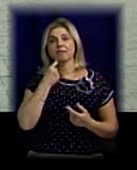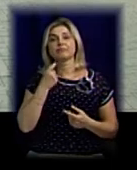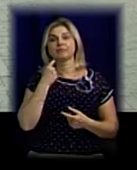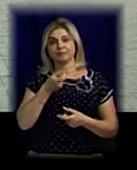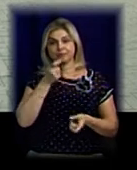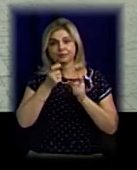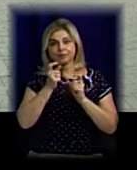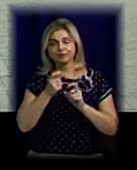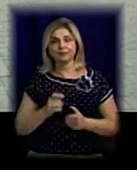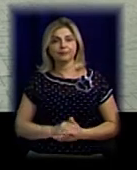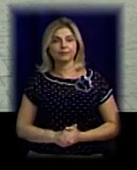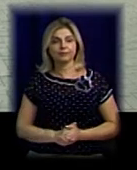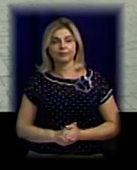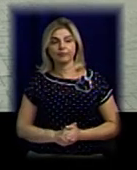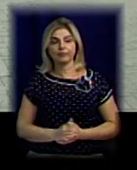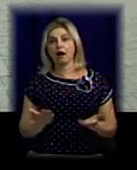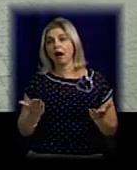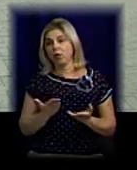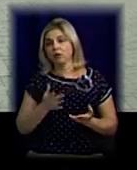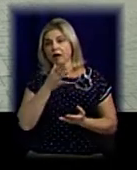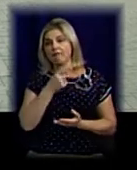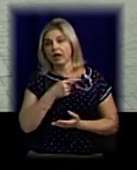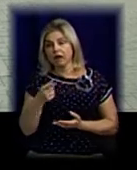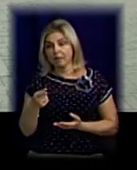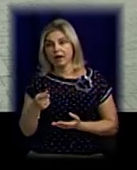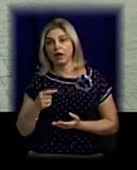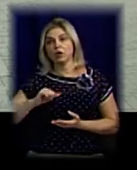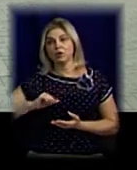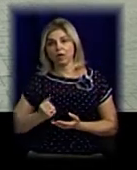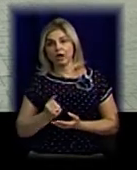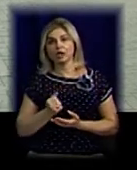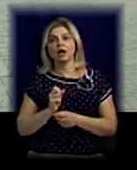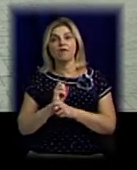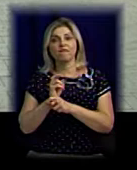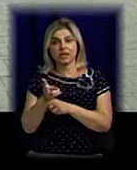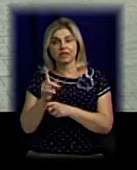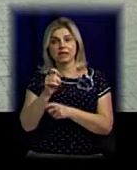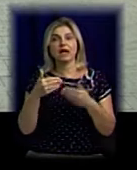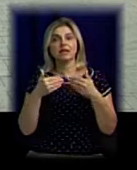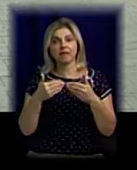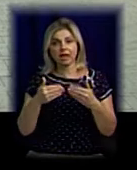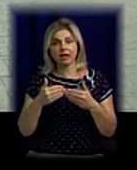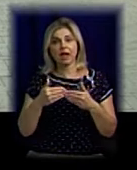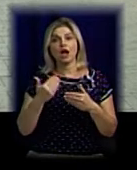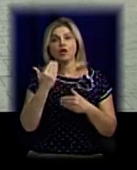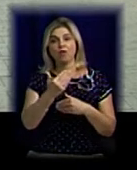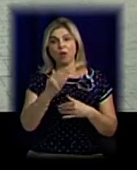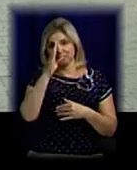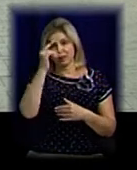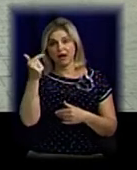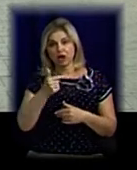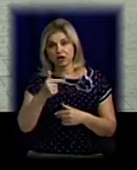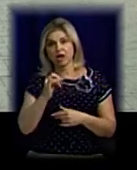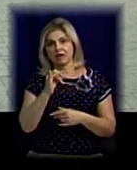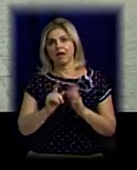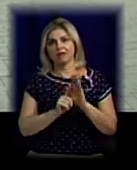напої. В якусь мить товариш виштовхав за двері співмешканця потерпілої та почав чіплятися